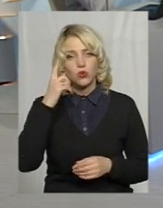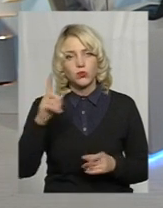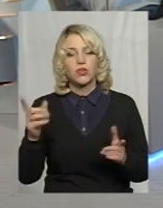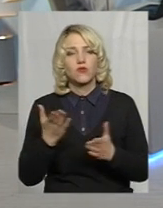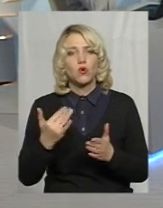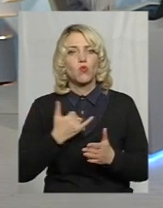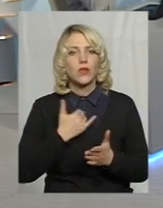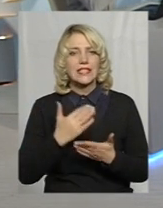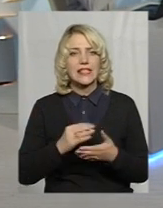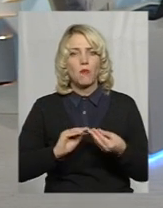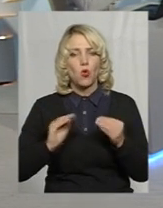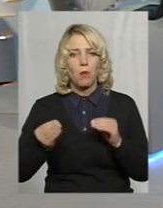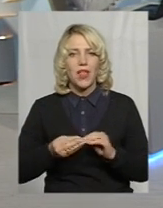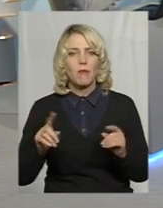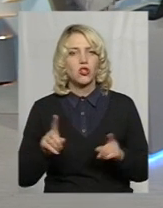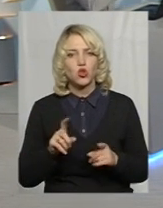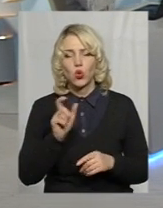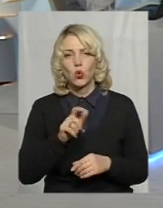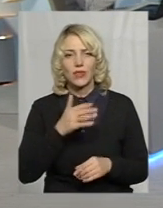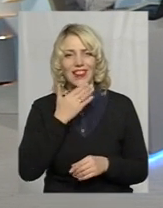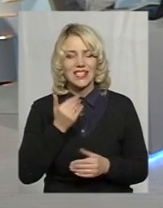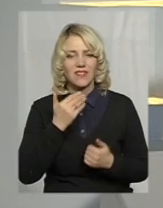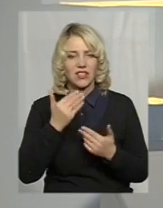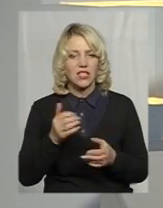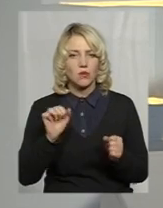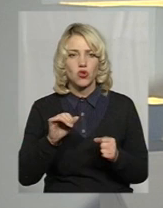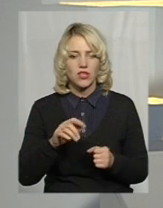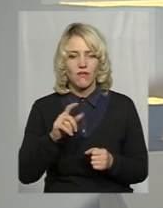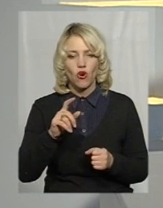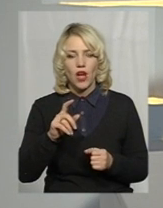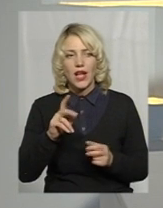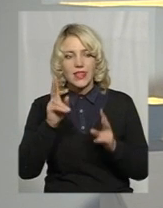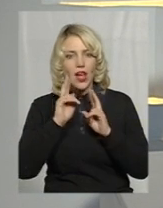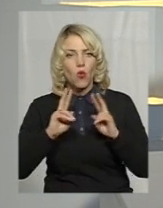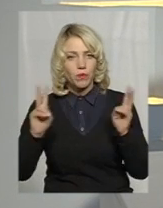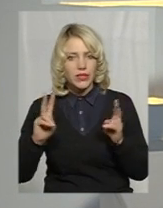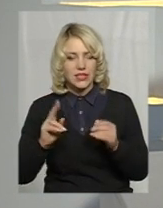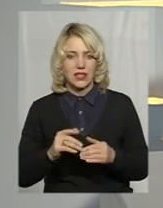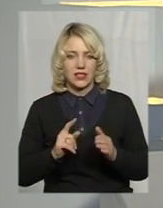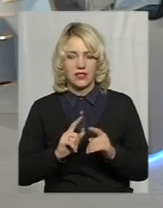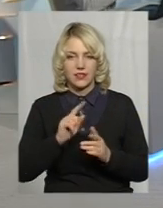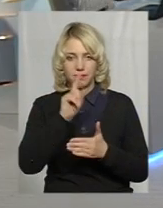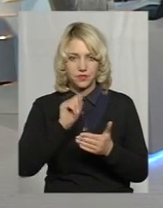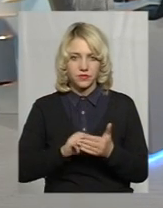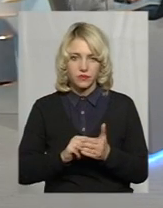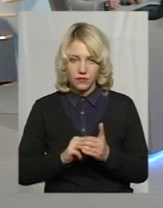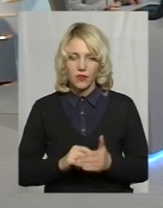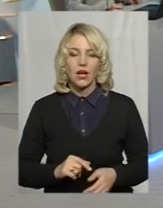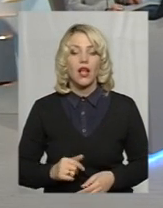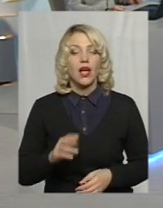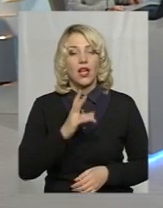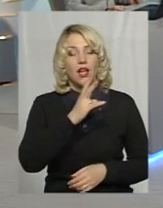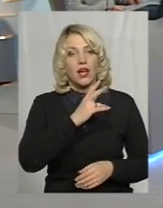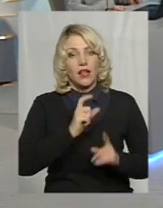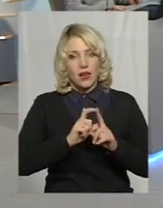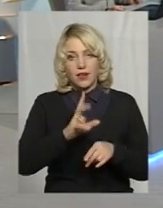постає, що люди не звертаються? Можливо, не обізнаність? Ні, я хочу сказати, що ми